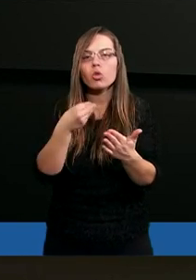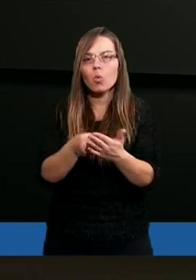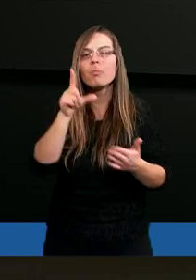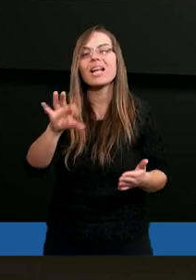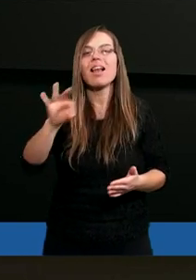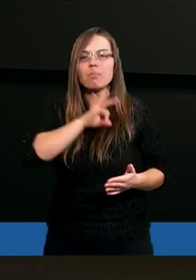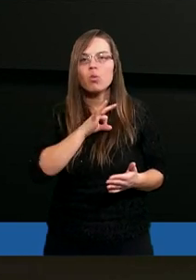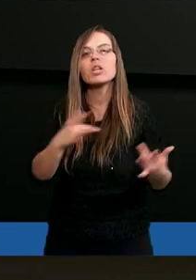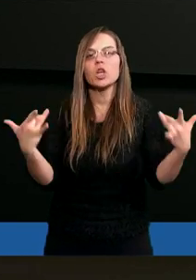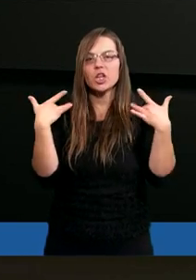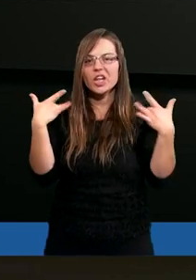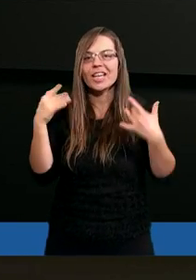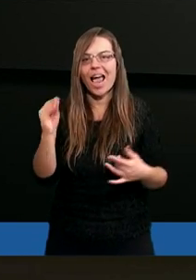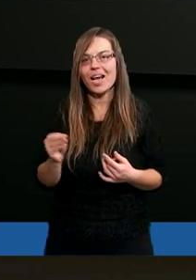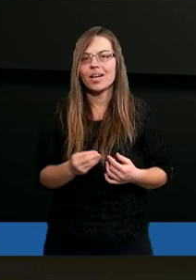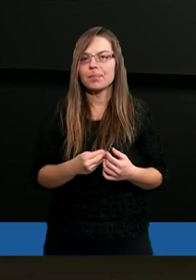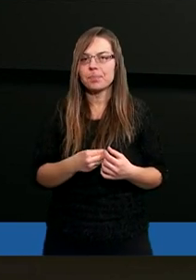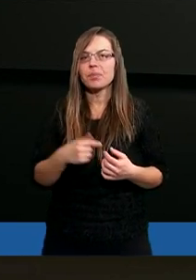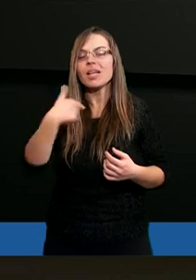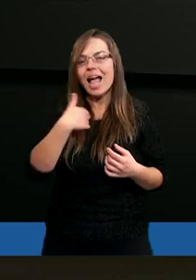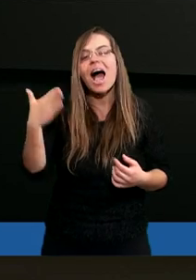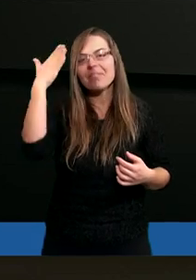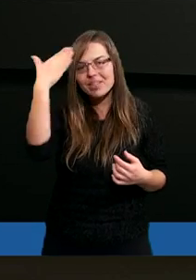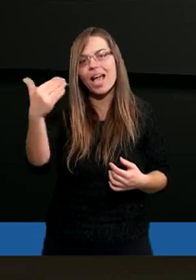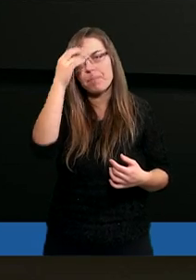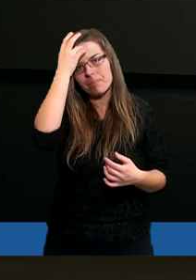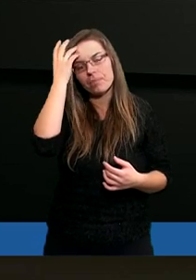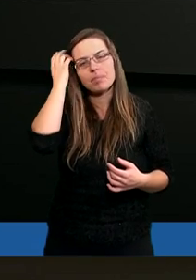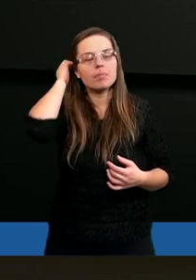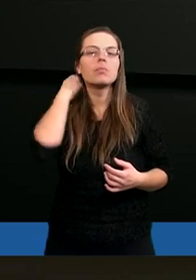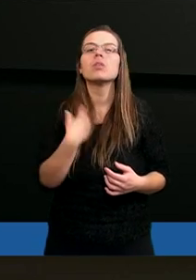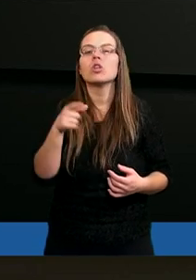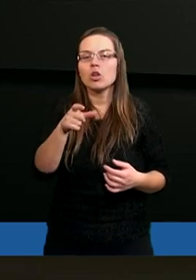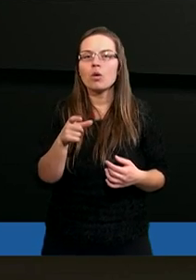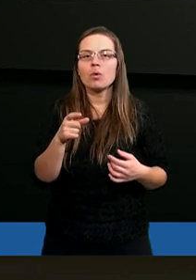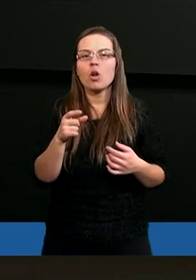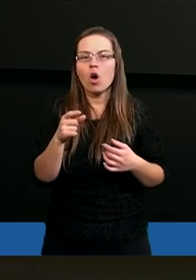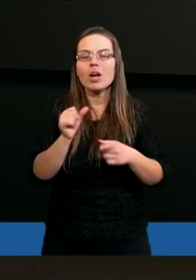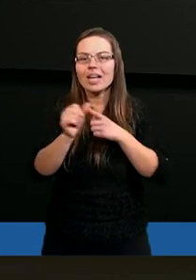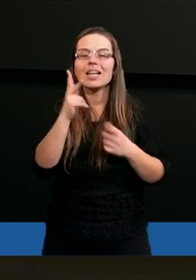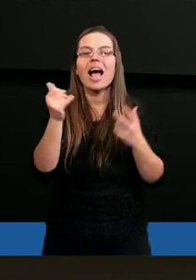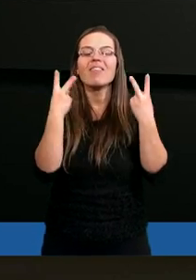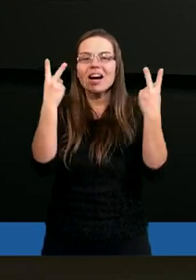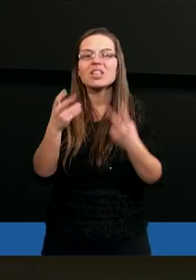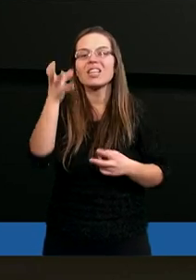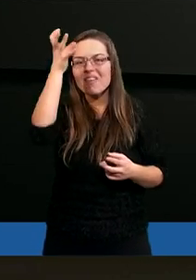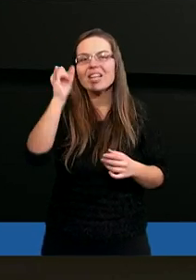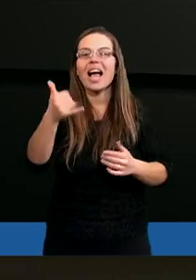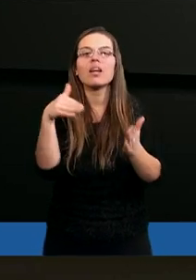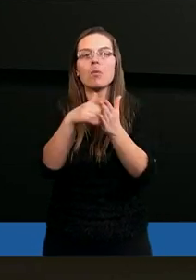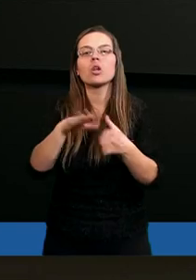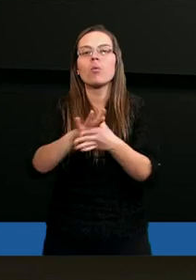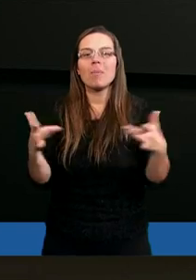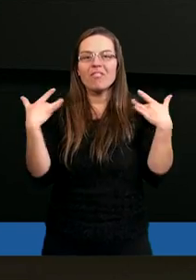Odkupiciel mój żyje. Ja wiem. Być może jest to najważniejsza wiedza, jakiej